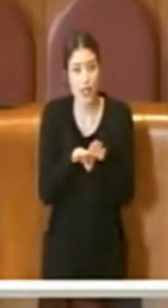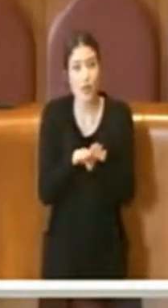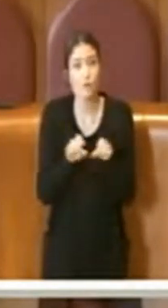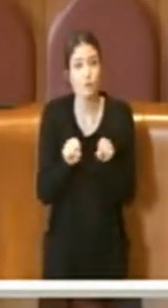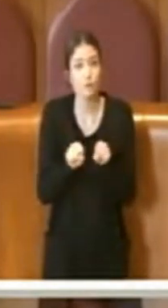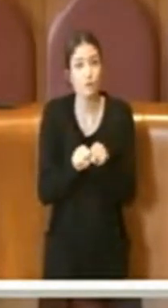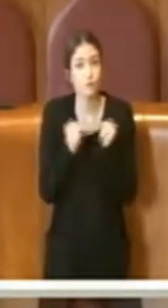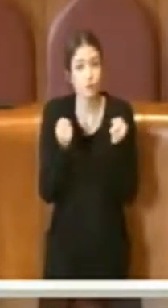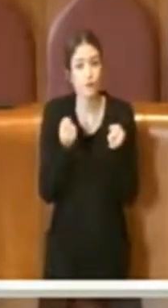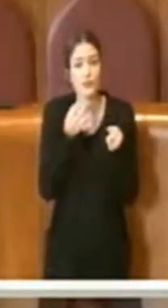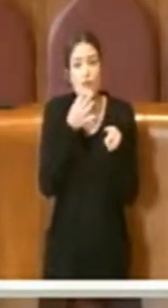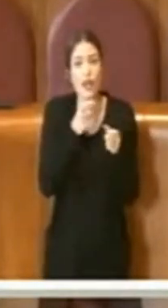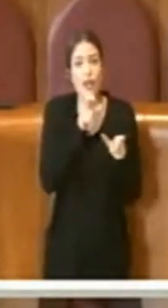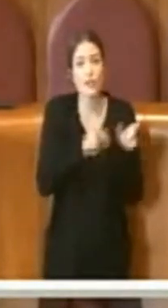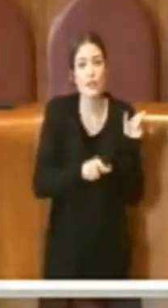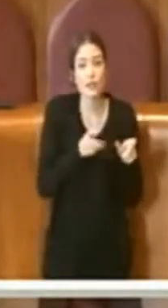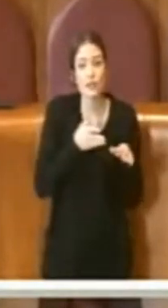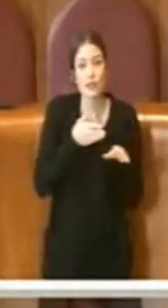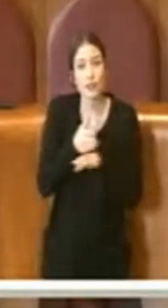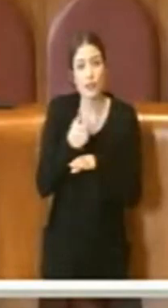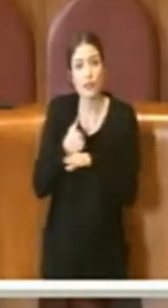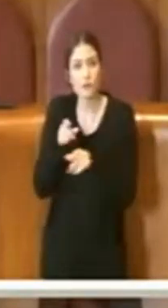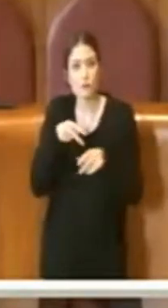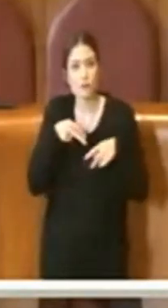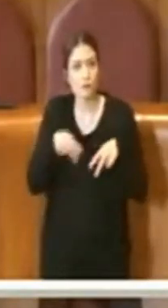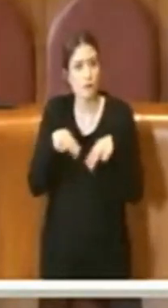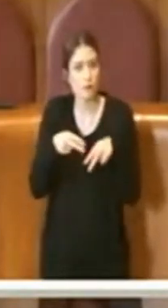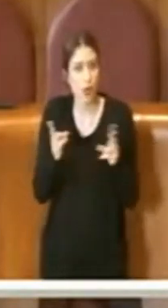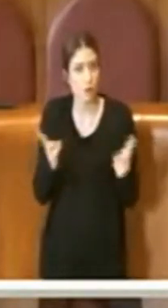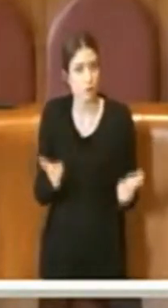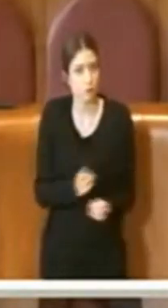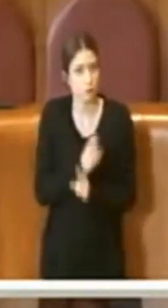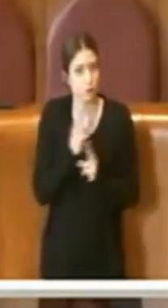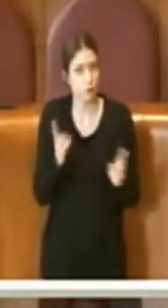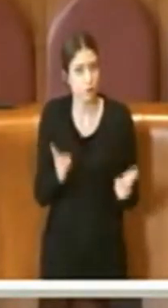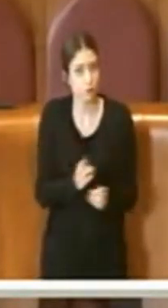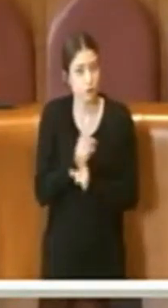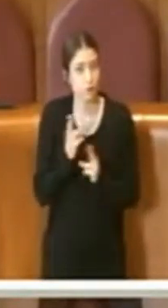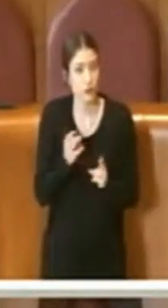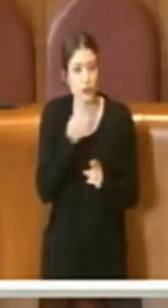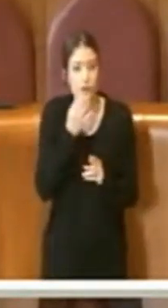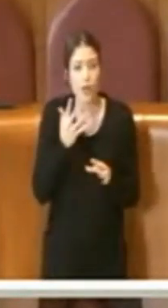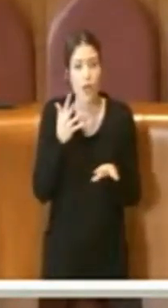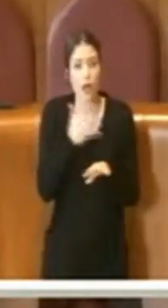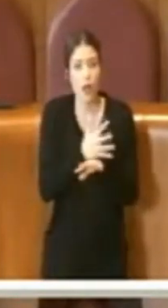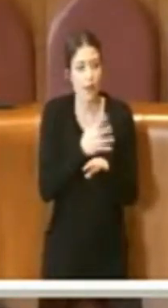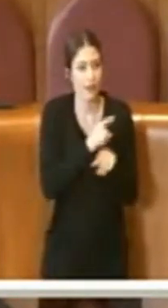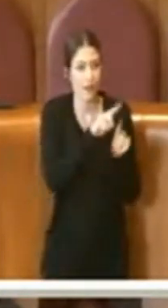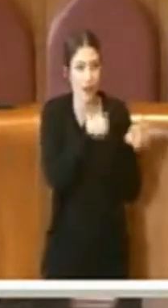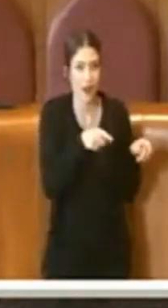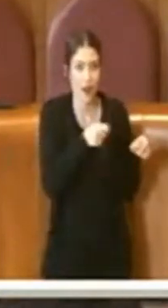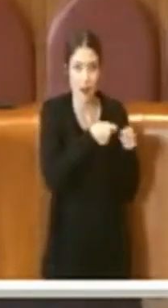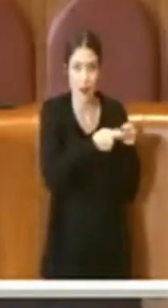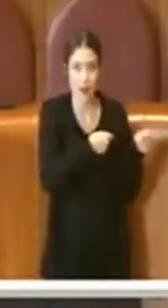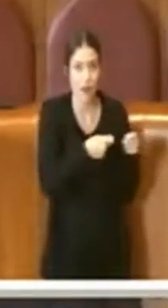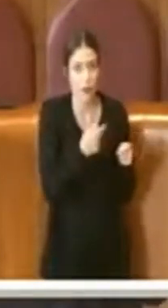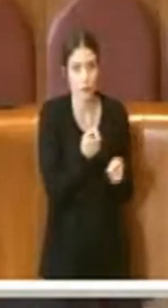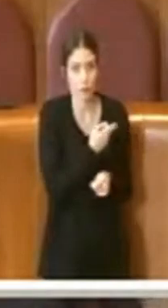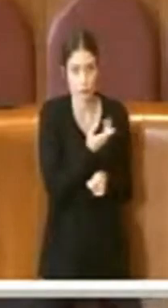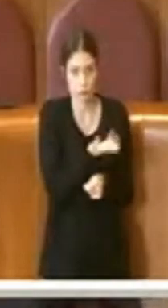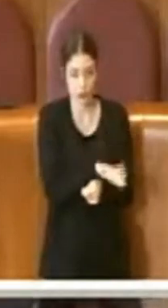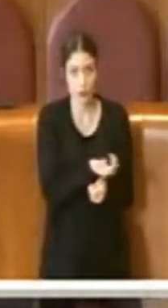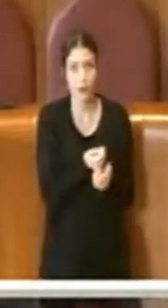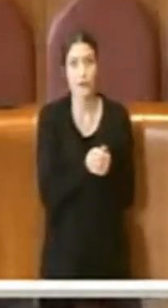precuse al passaggio delle persone che quindi non possono entrare negli esercizi commerciali.